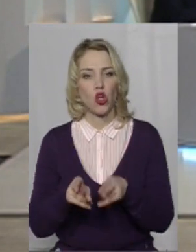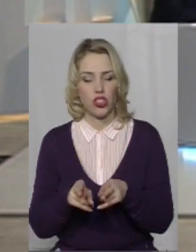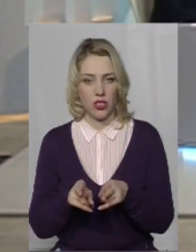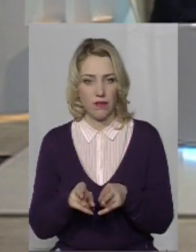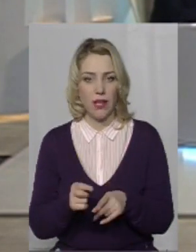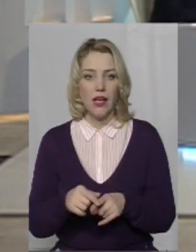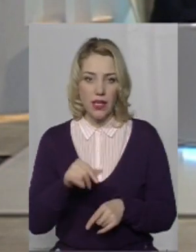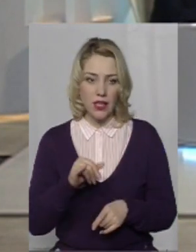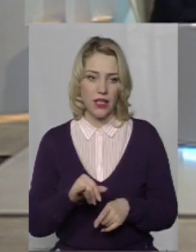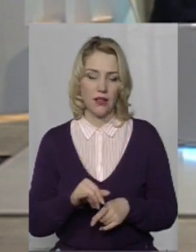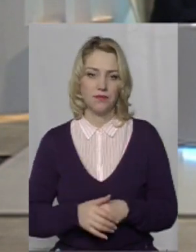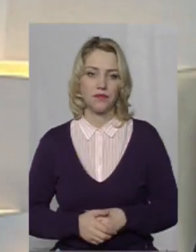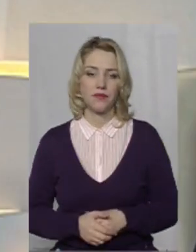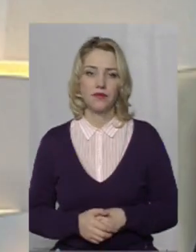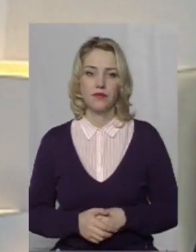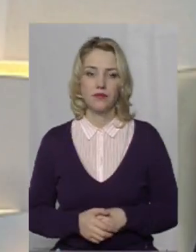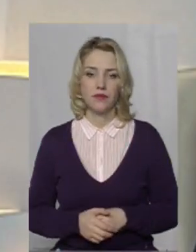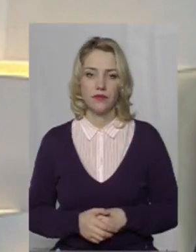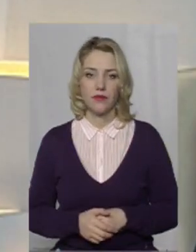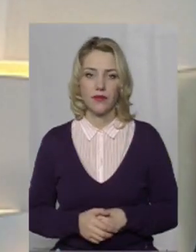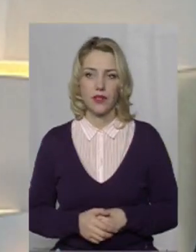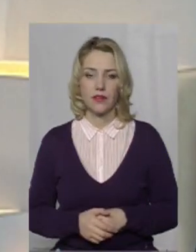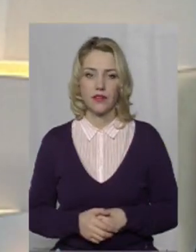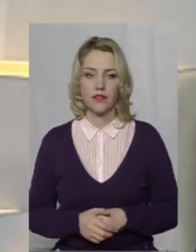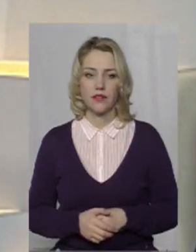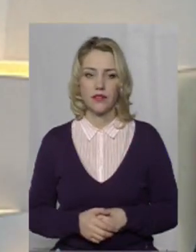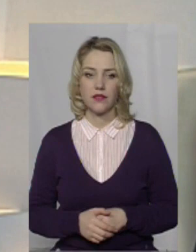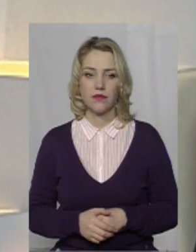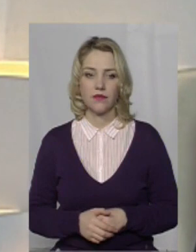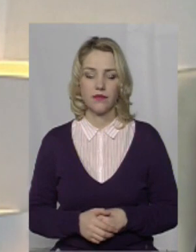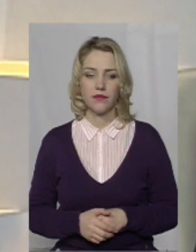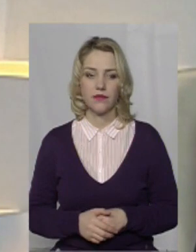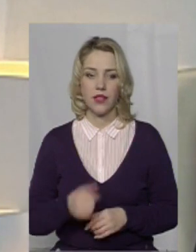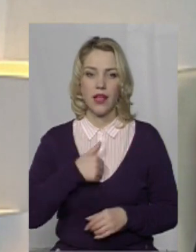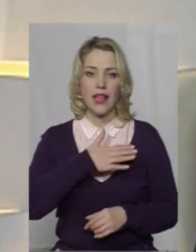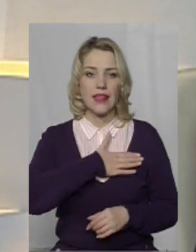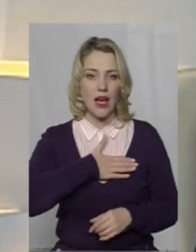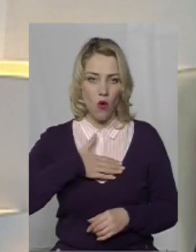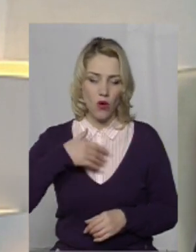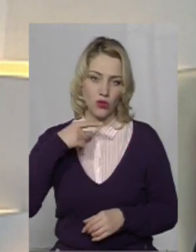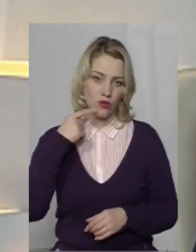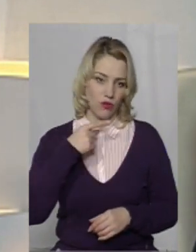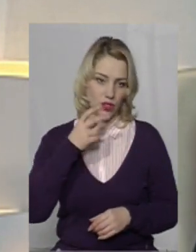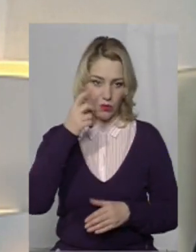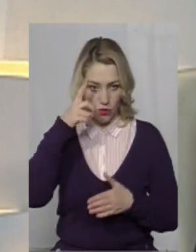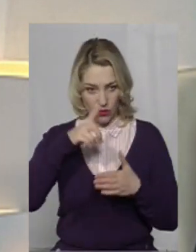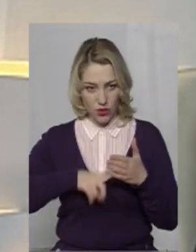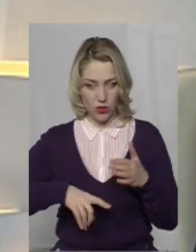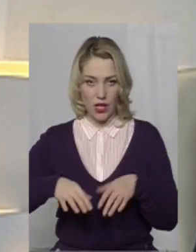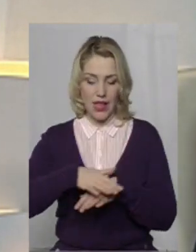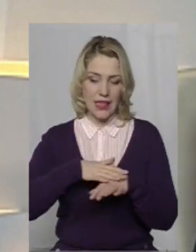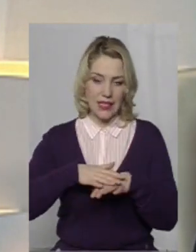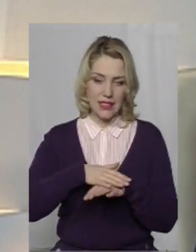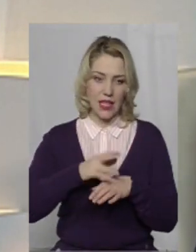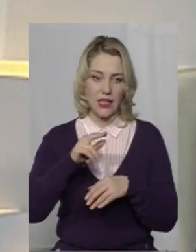я не хочу говорити про довіру населення на